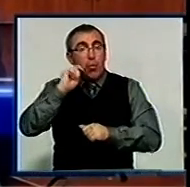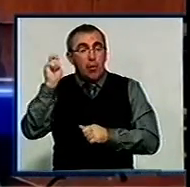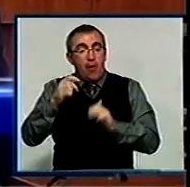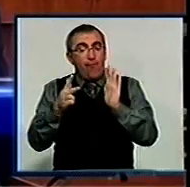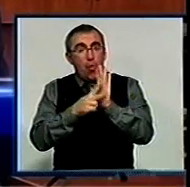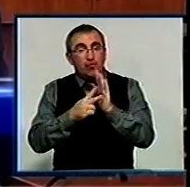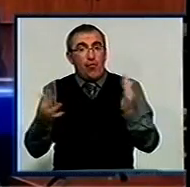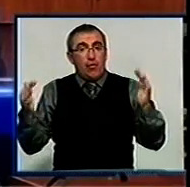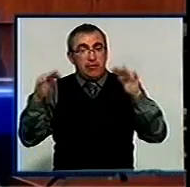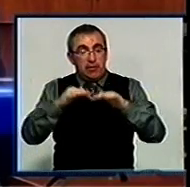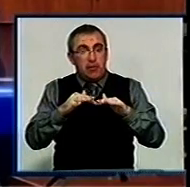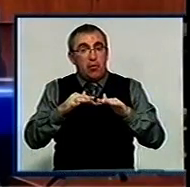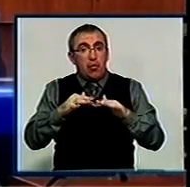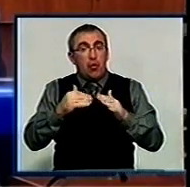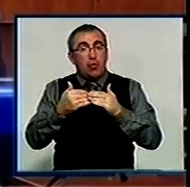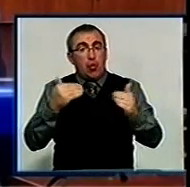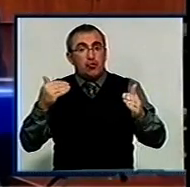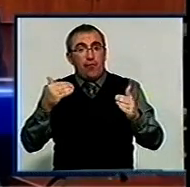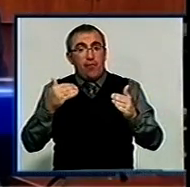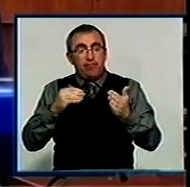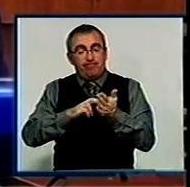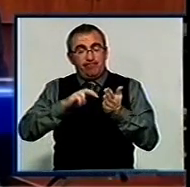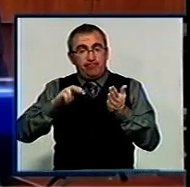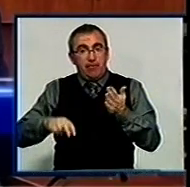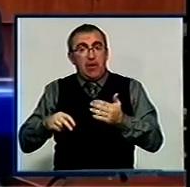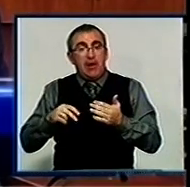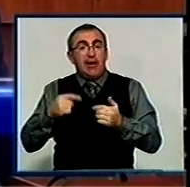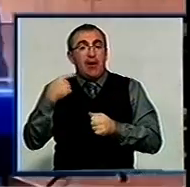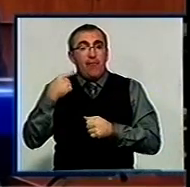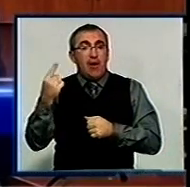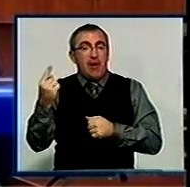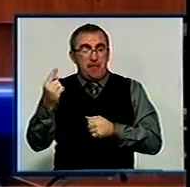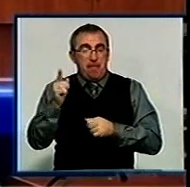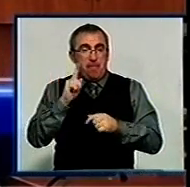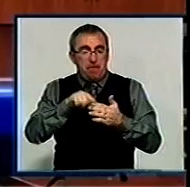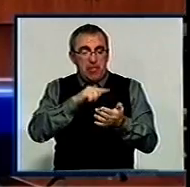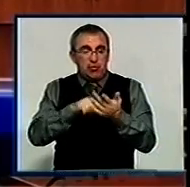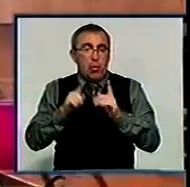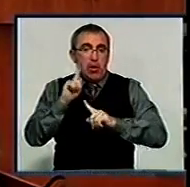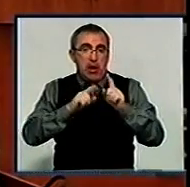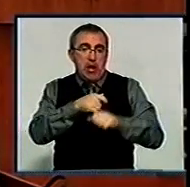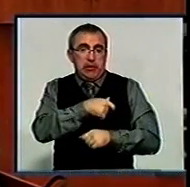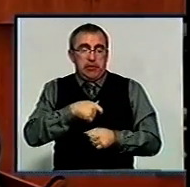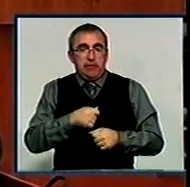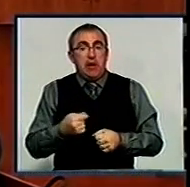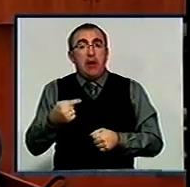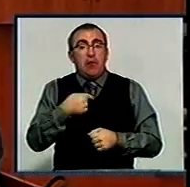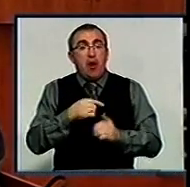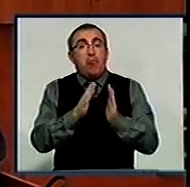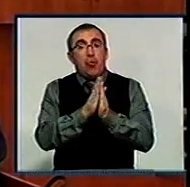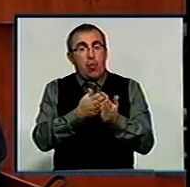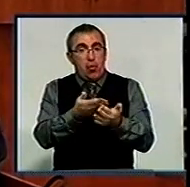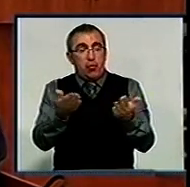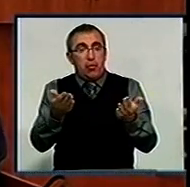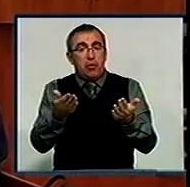-го скликання, достроково складаю з себе повноваження депутата Кіровоградської міської ради 6-го скликання. Я прошу